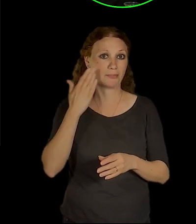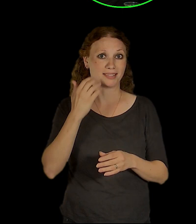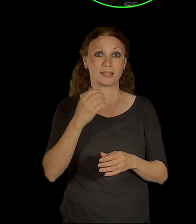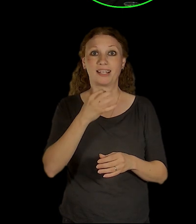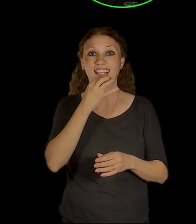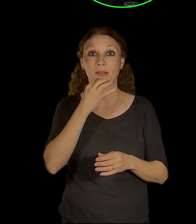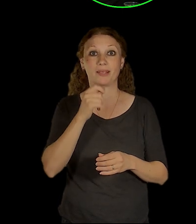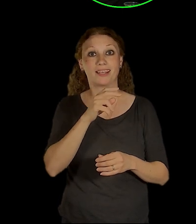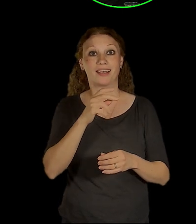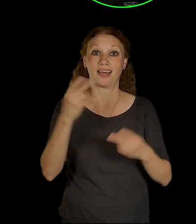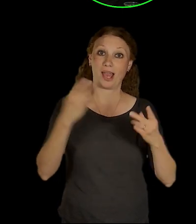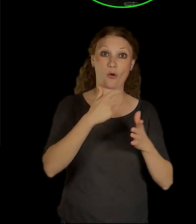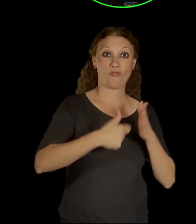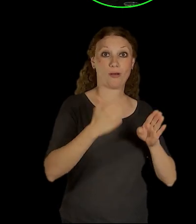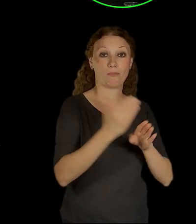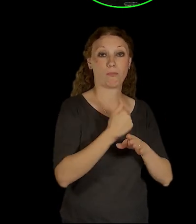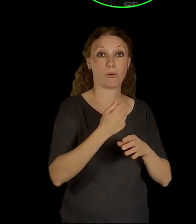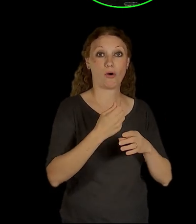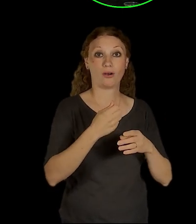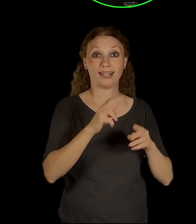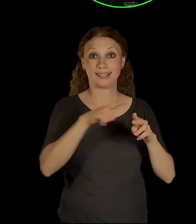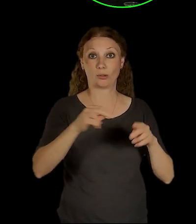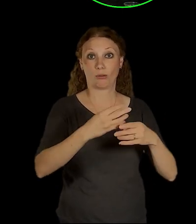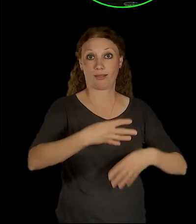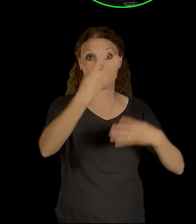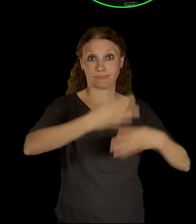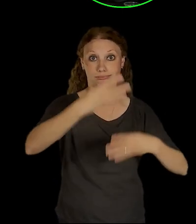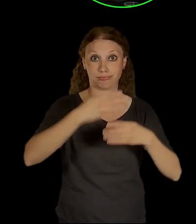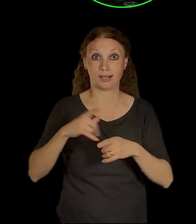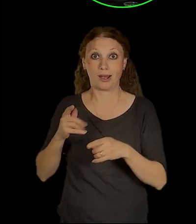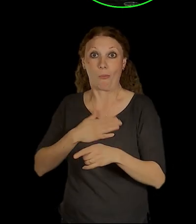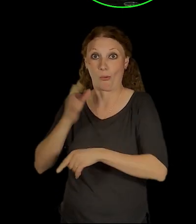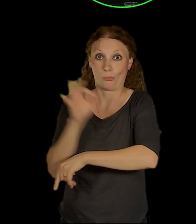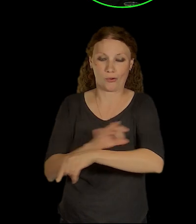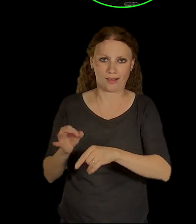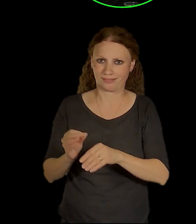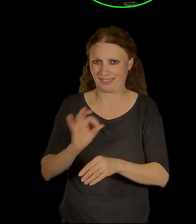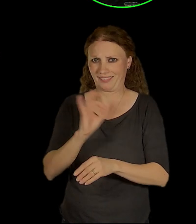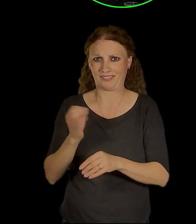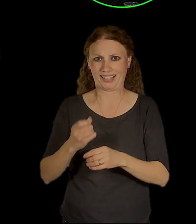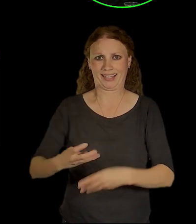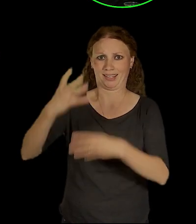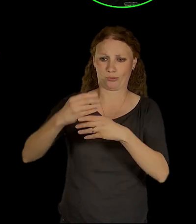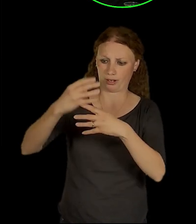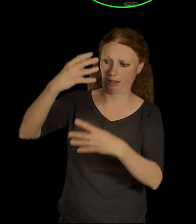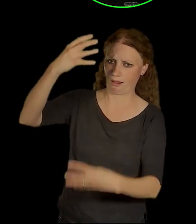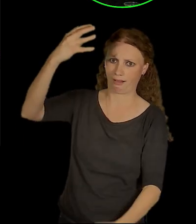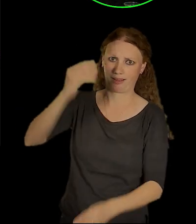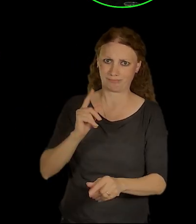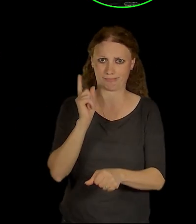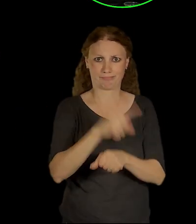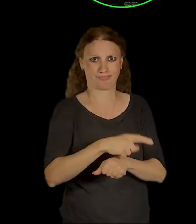protože to jsou fakt jako skoro už bych řekl stovky lidí, který nějakým způsobem přispěli k tomu, že se to dál posunulo.